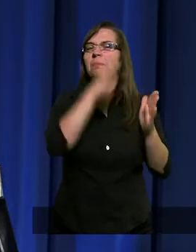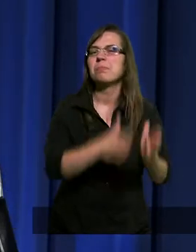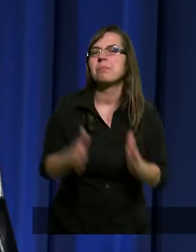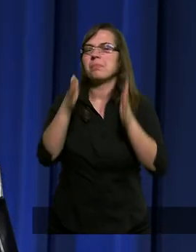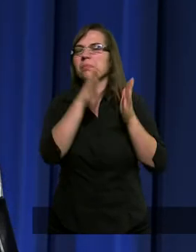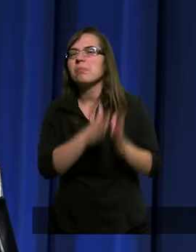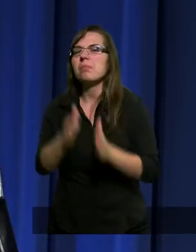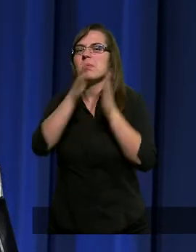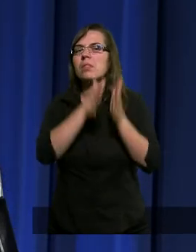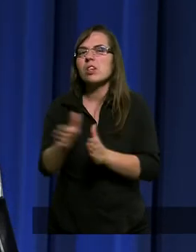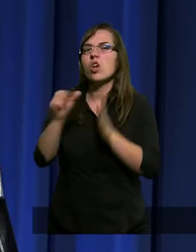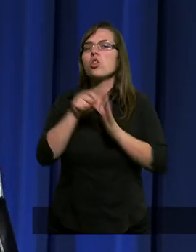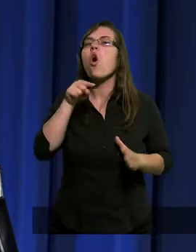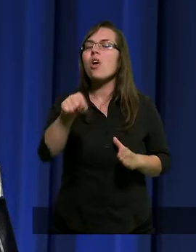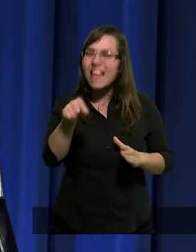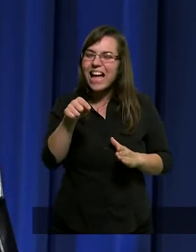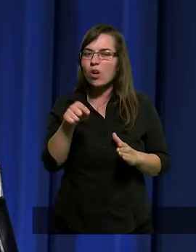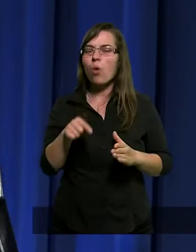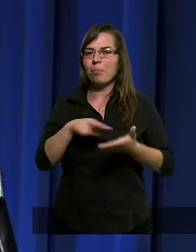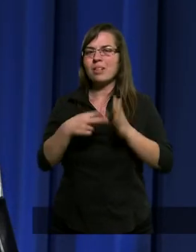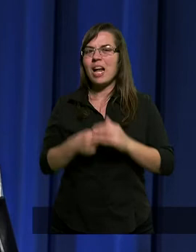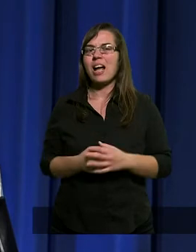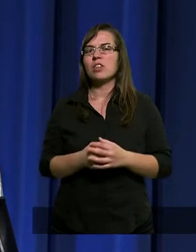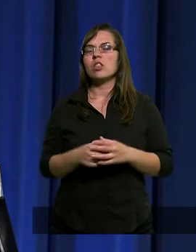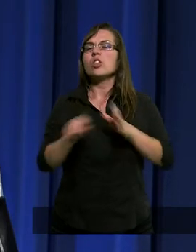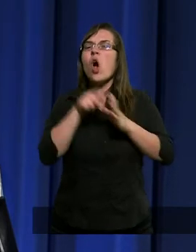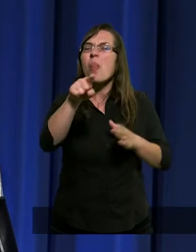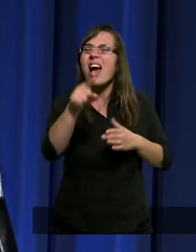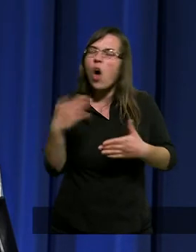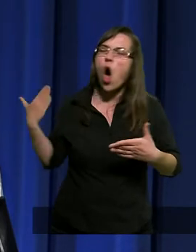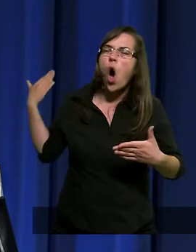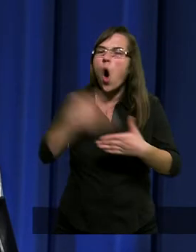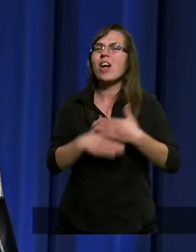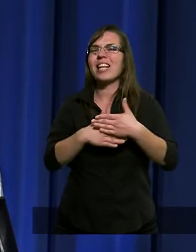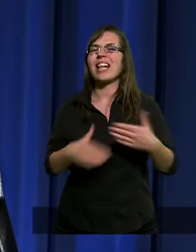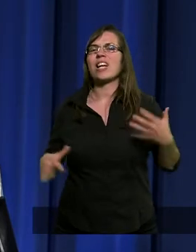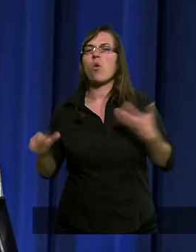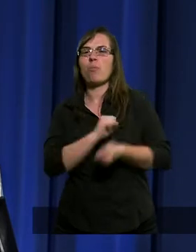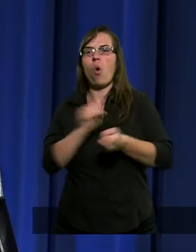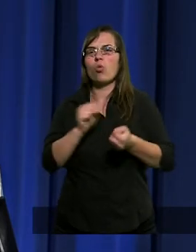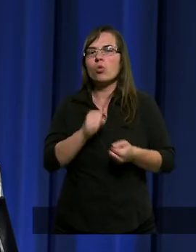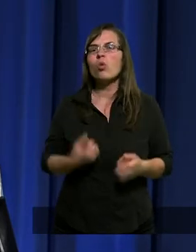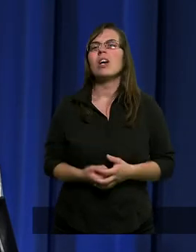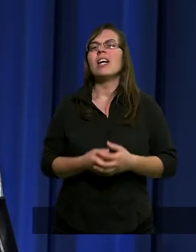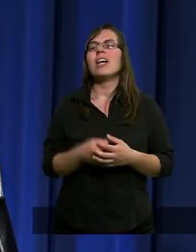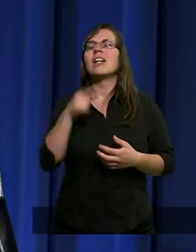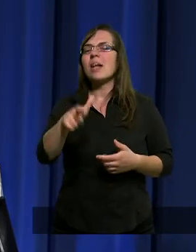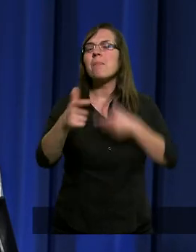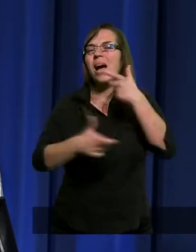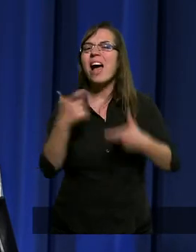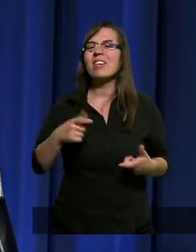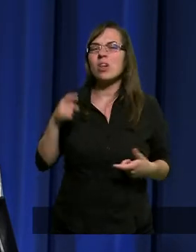się do tego, do tego ostatniego boju. Tak jak